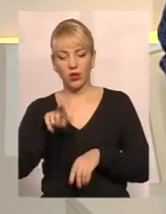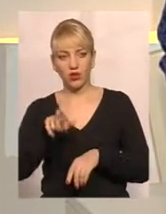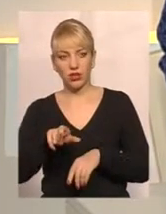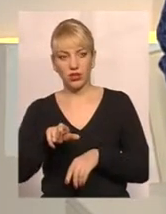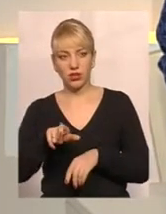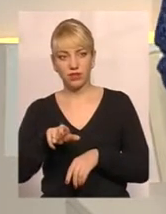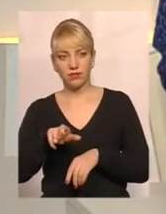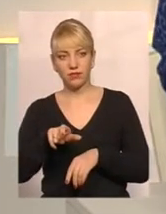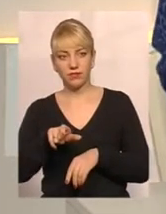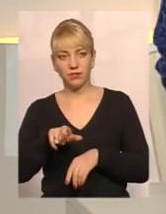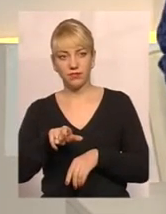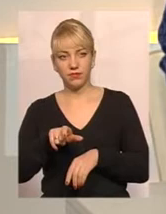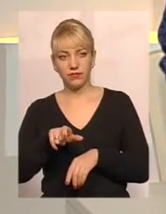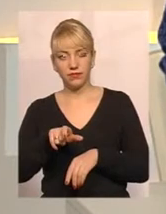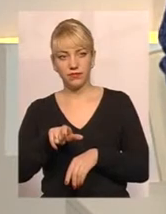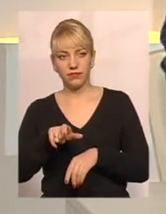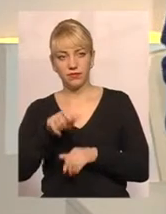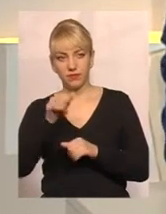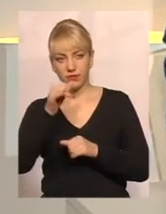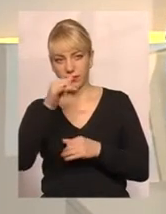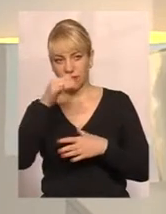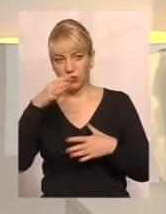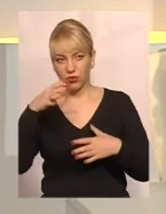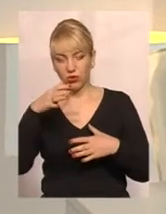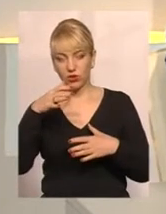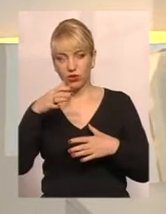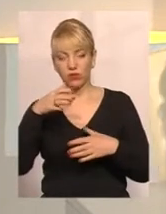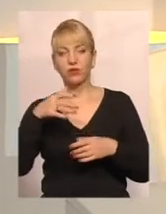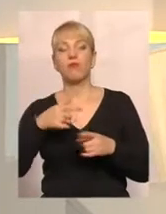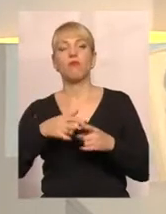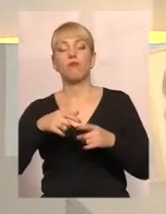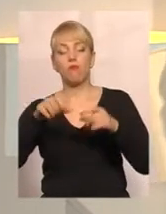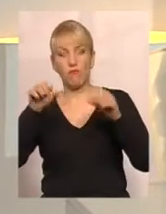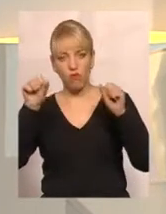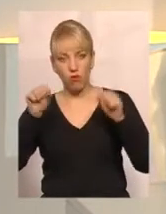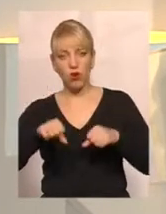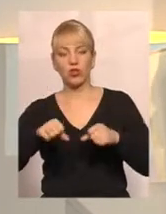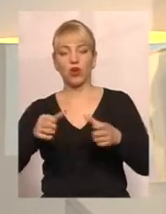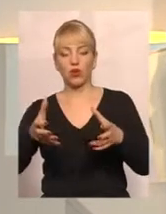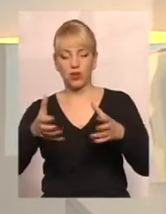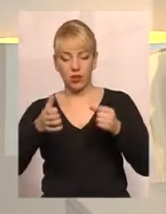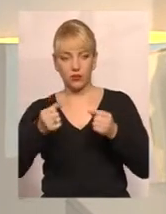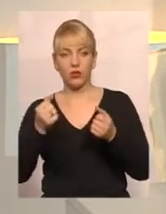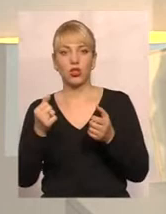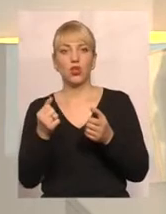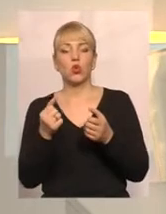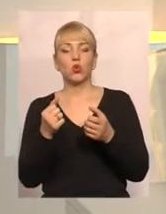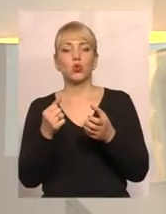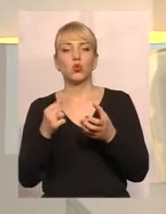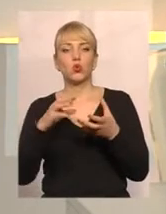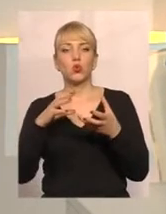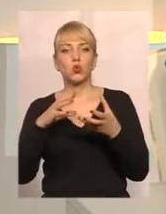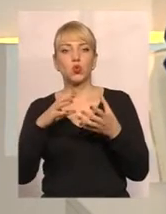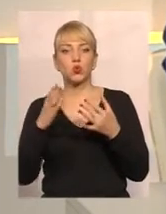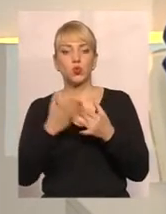входити, така людина не може отримати. Може, але її дохід рахуватиметься